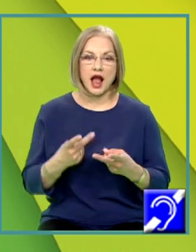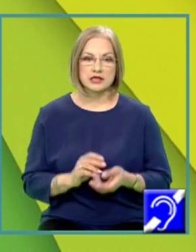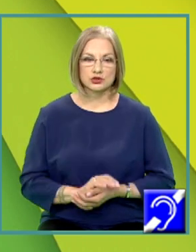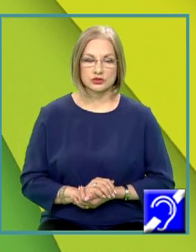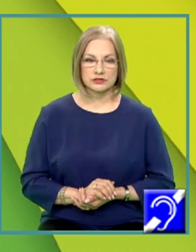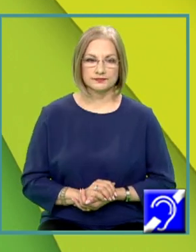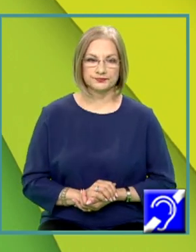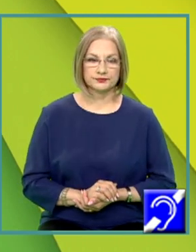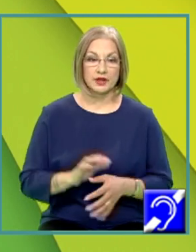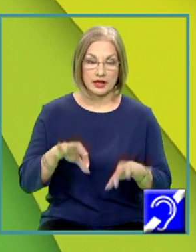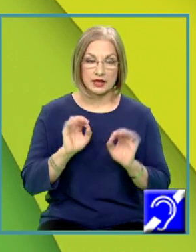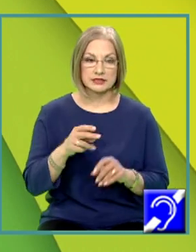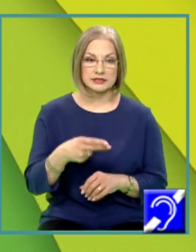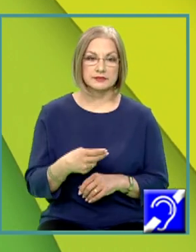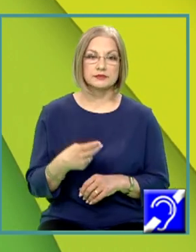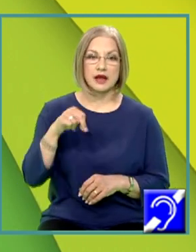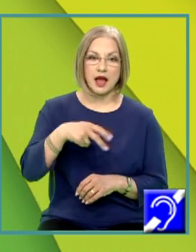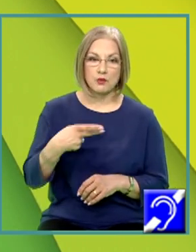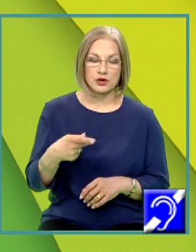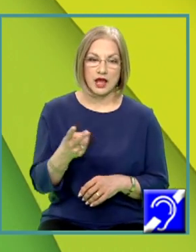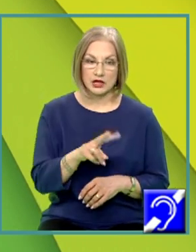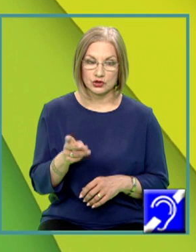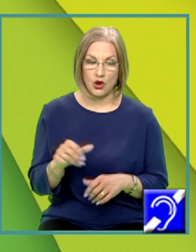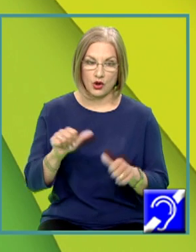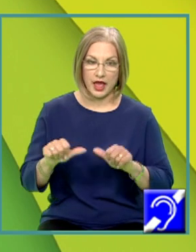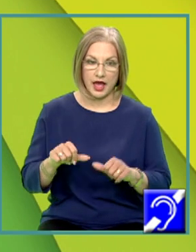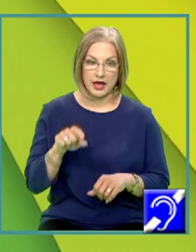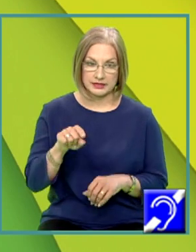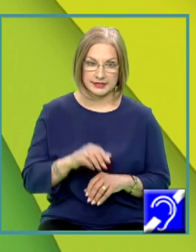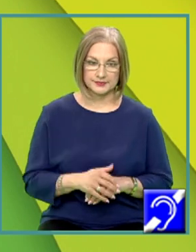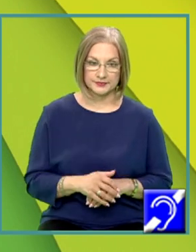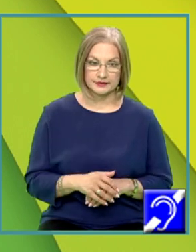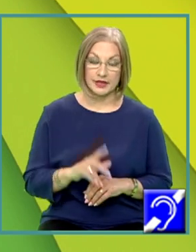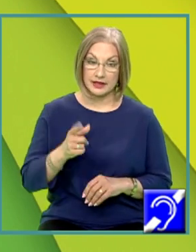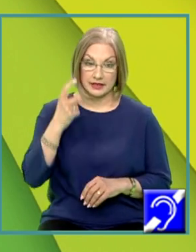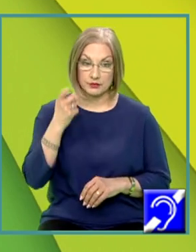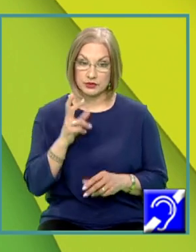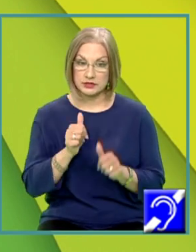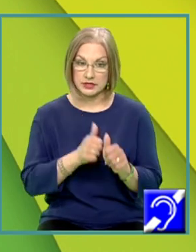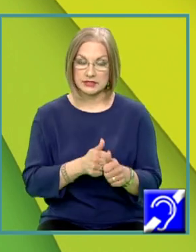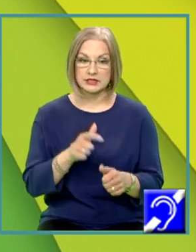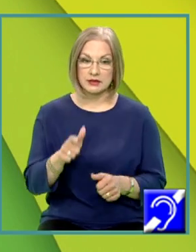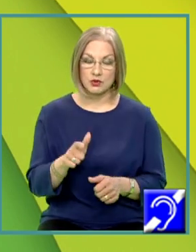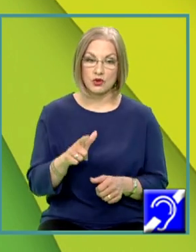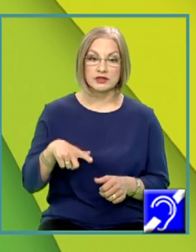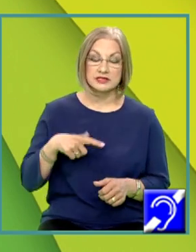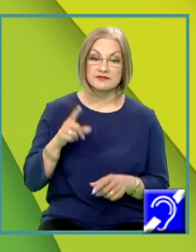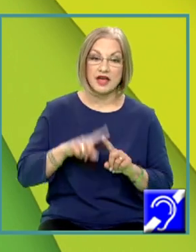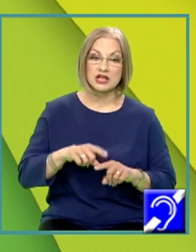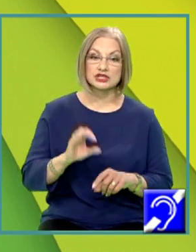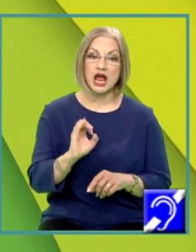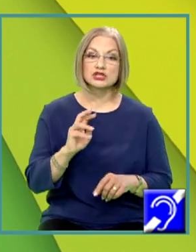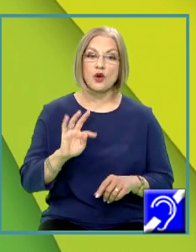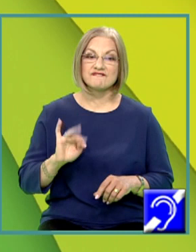Găsim amoniacul în cele două reacții aici. Trebuie să ținem cont că trebuie să aibă același coeficient